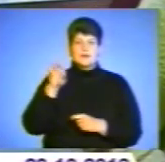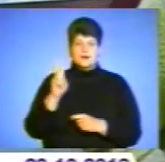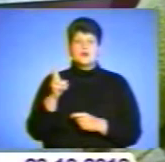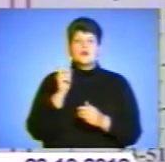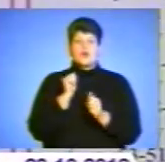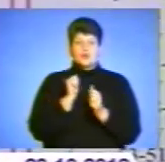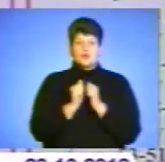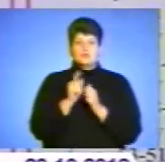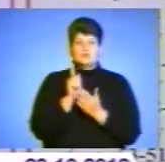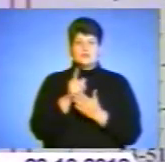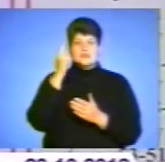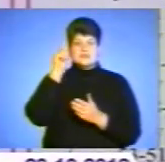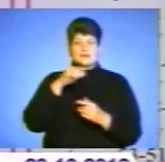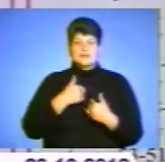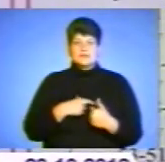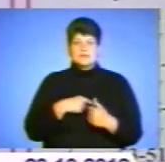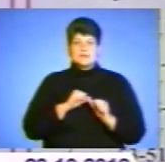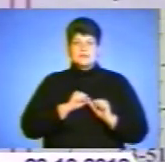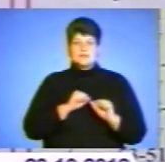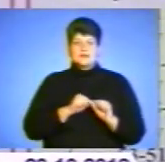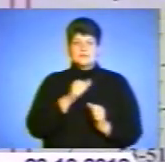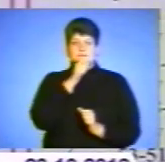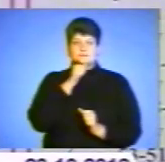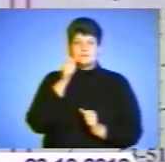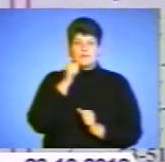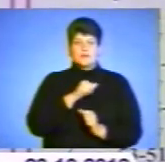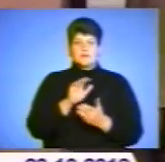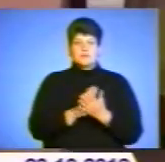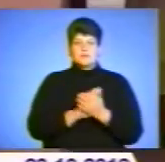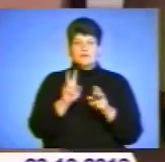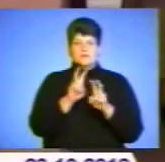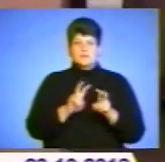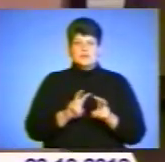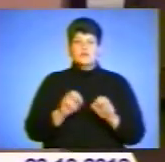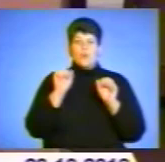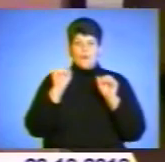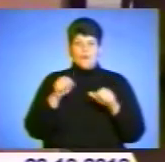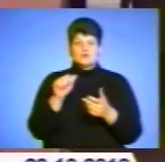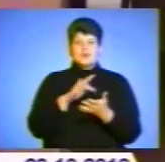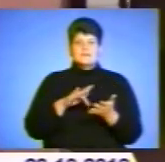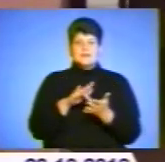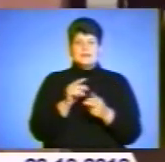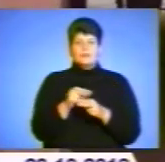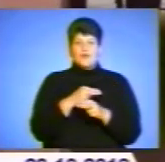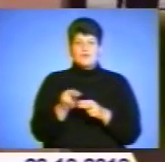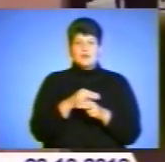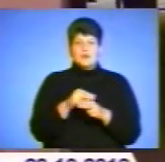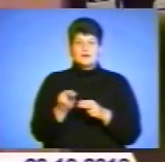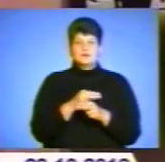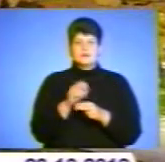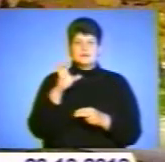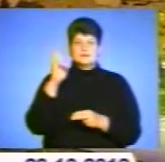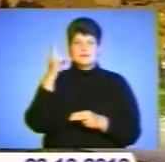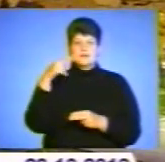захистити себе від цього страшного лиха, анонімно та безкоштовно обстежитися новію інфекцією можна у Центрі профілактики та боротьби зі